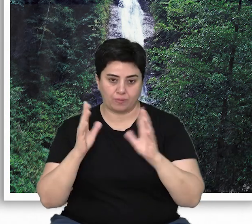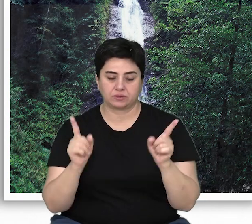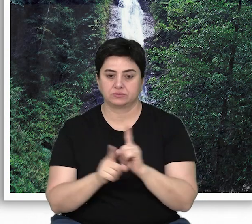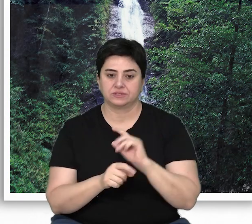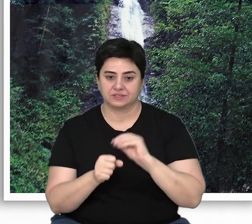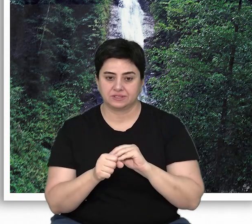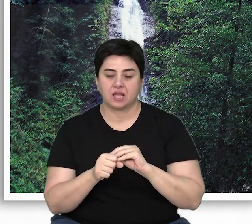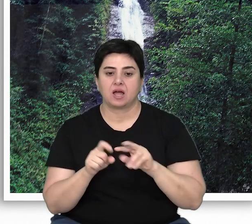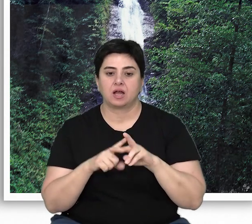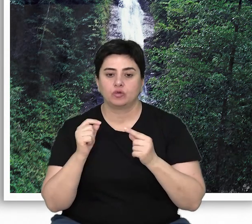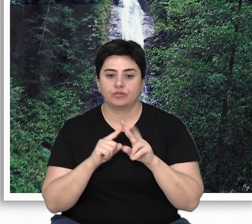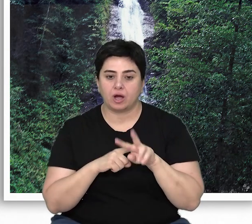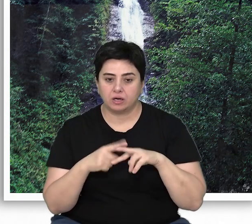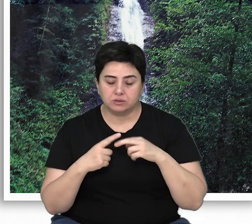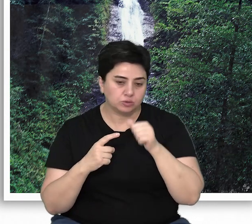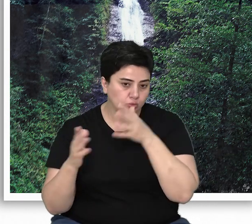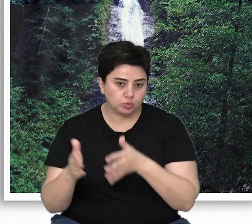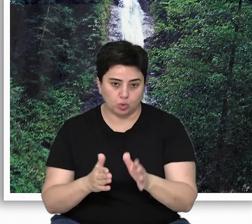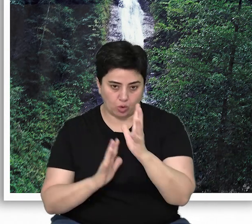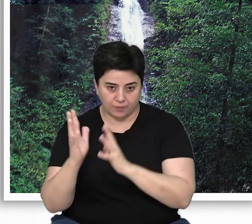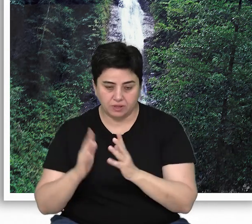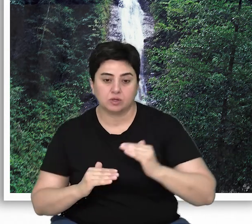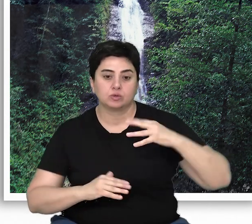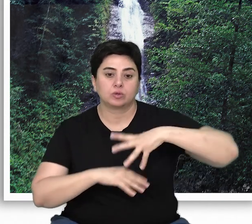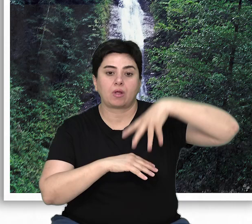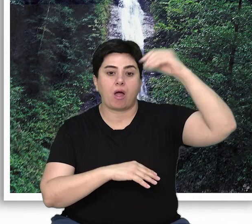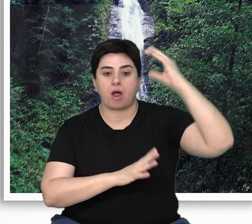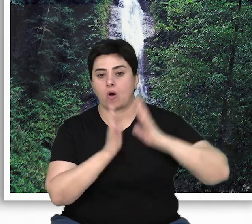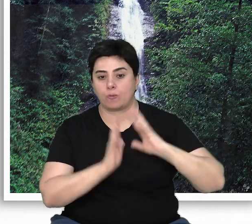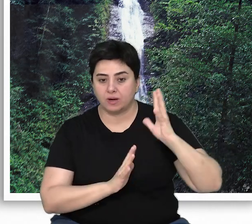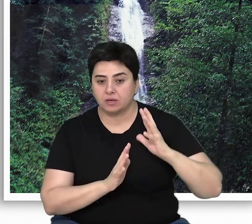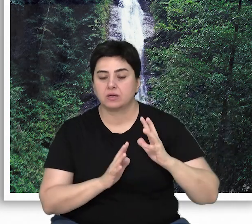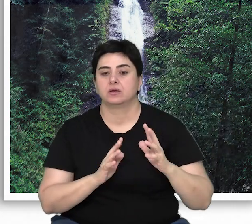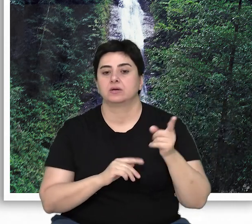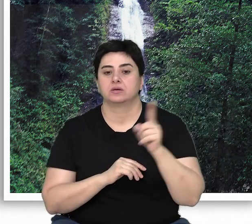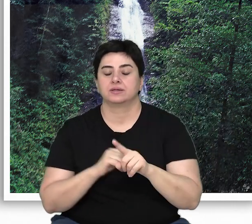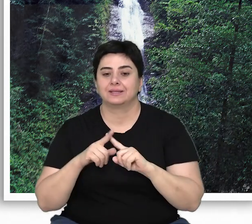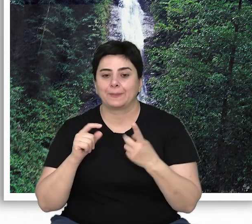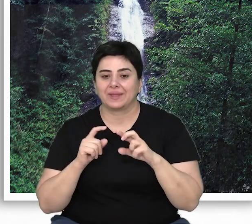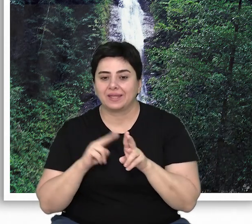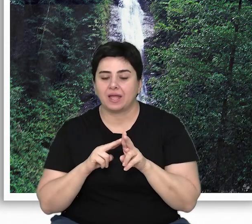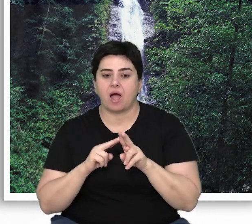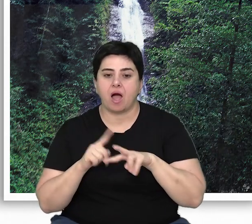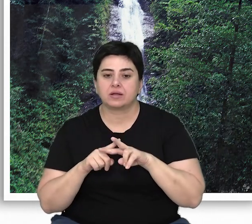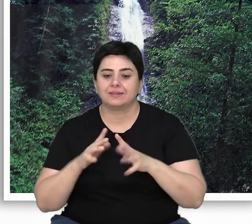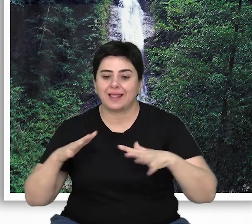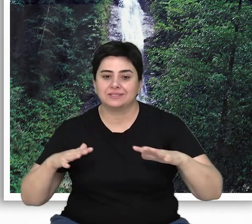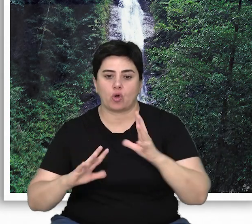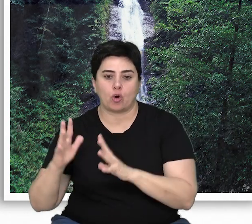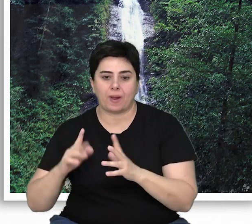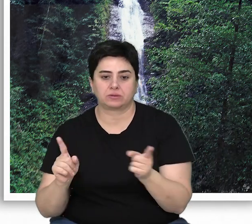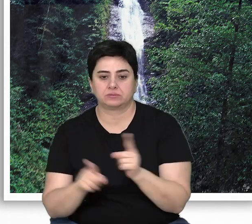tipleri, alüvyal akarsu ormanlarından yüksek dağ ormanlarına, oradan tipik Akdeniz ormanlarına varan bir